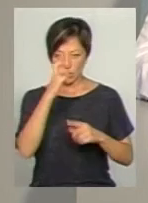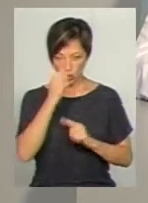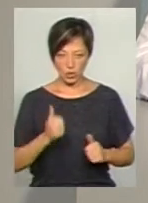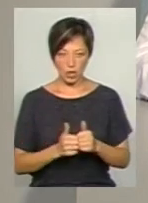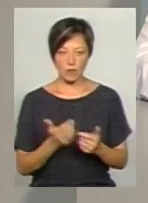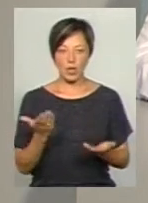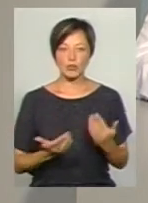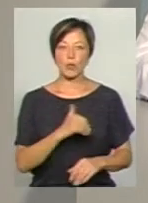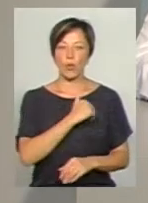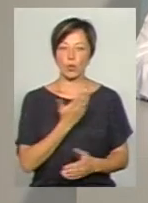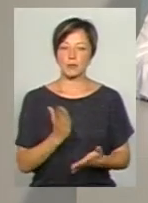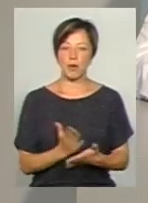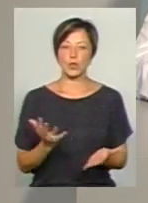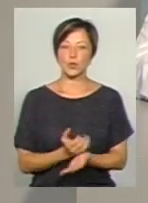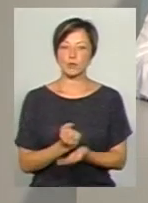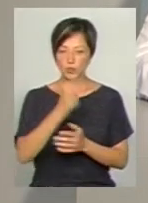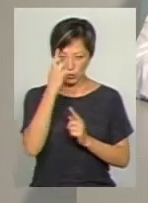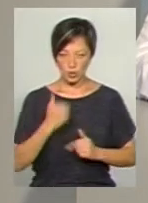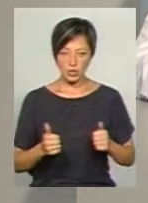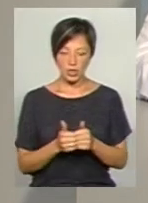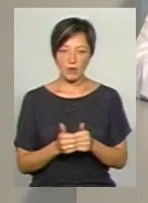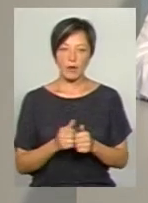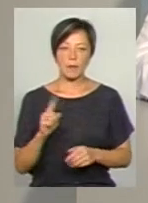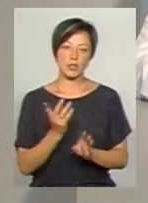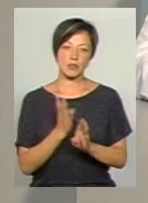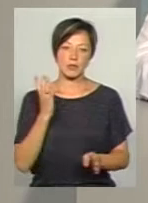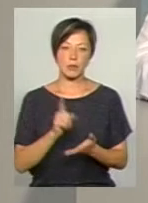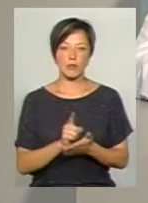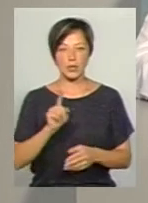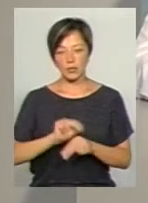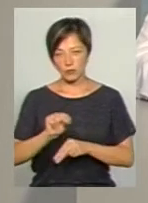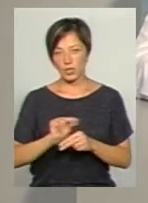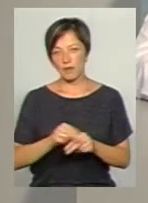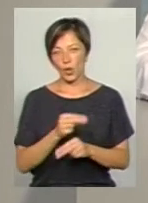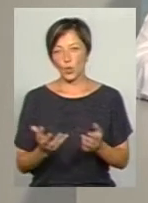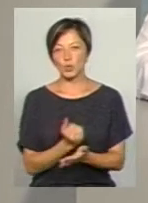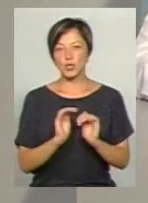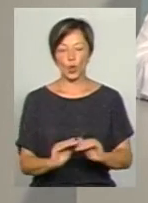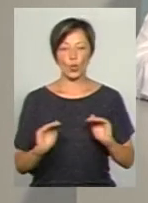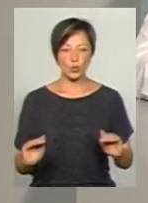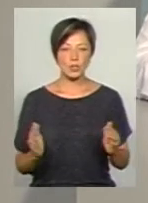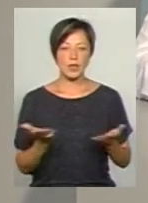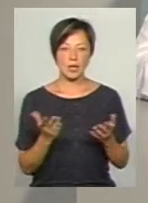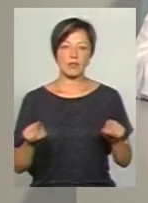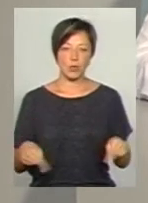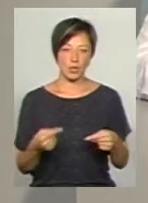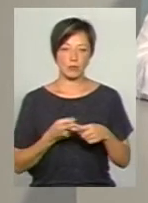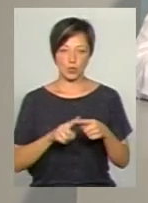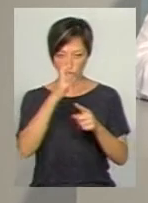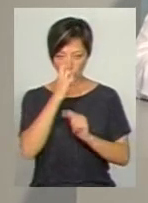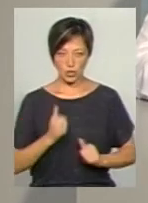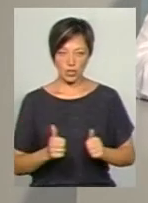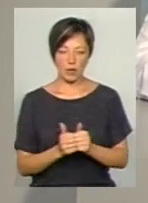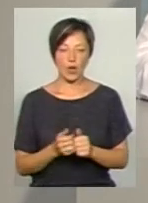Якщо ми хочемо мати успішну державу, ми, перш за все, повинні навчити і виховати успішних учнів, які творитимуть цю державу.